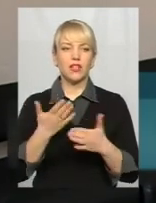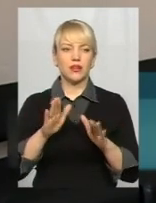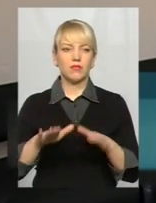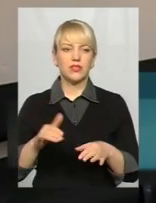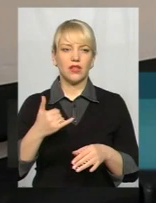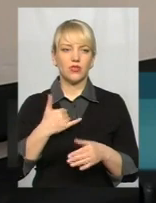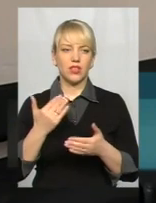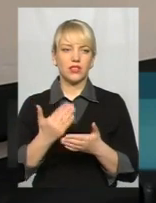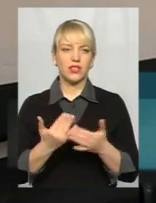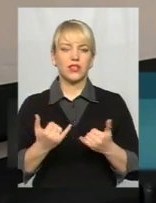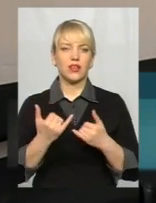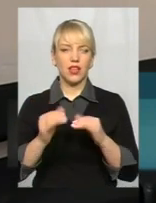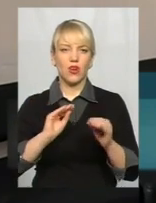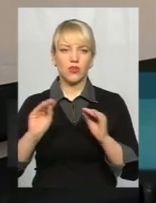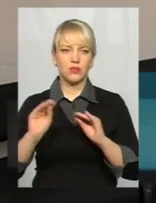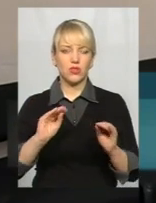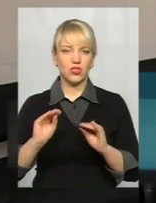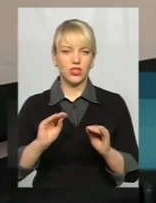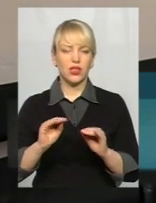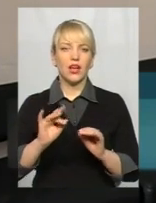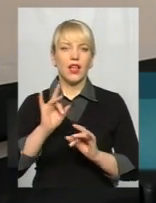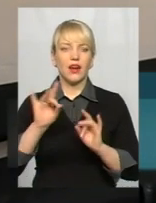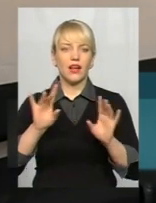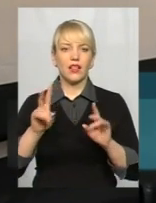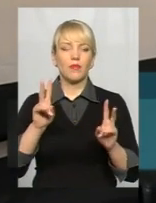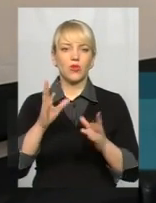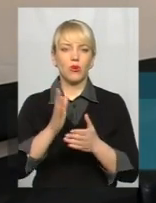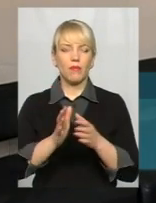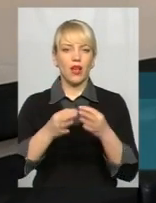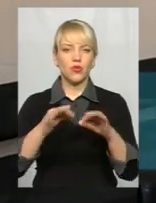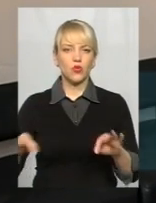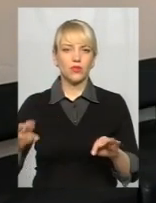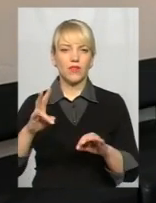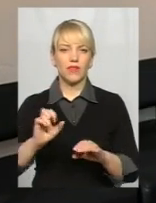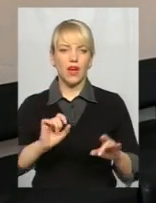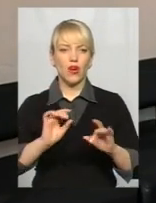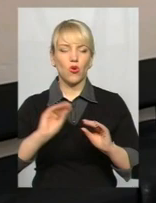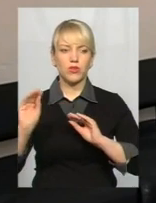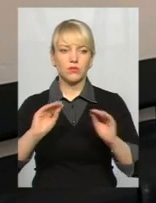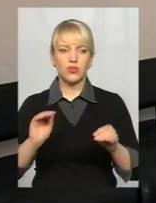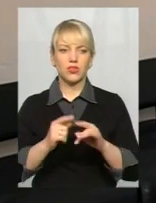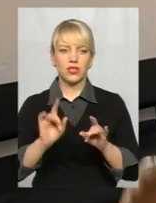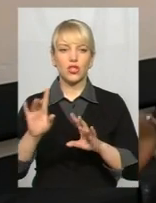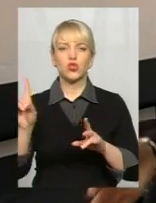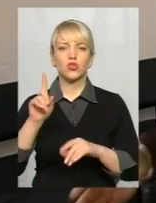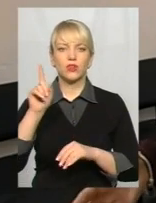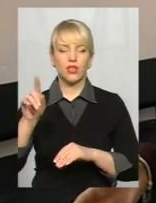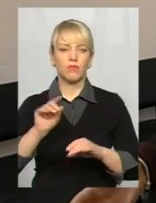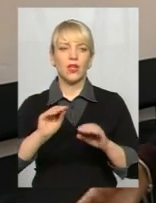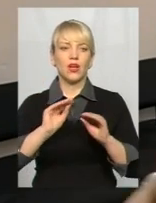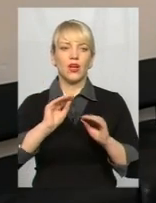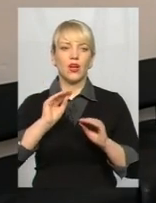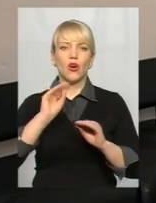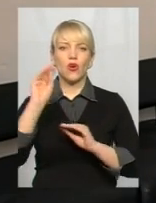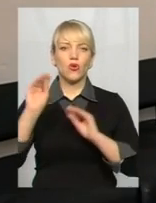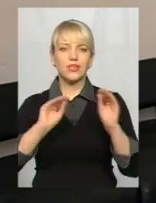розміщення реклами, хто має дозвіл на розміщення саме в цих місцях, що там розміщується, які періоди.